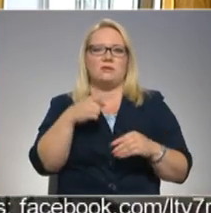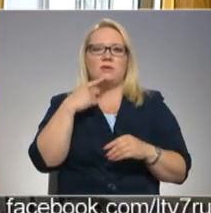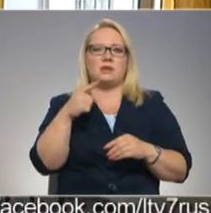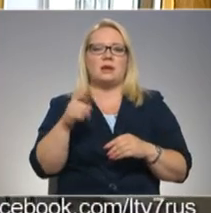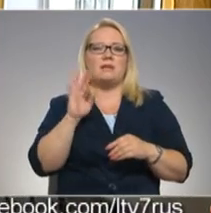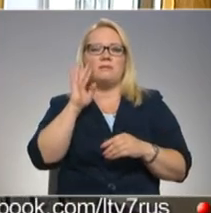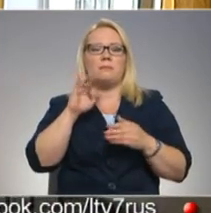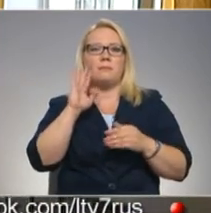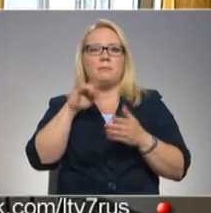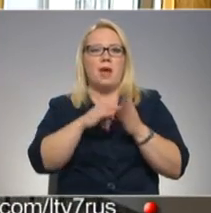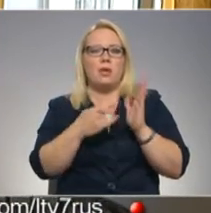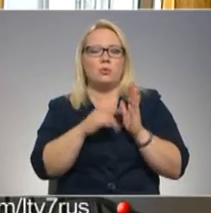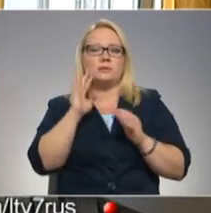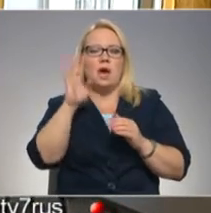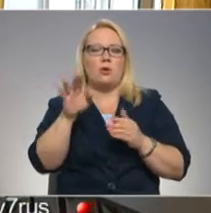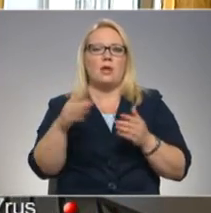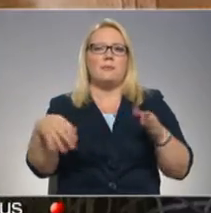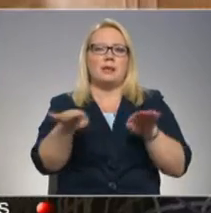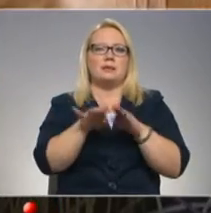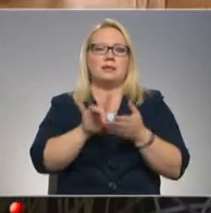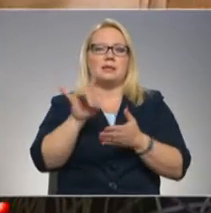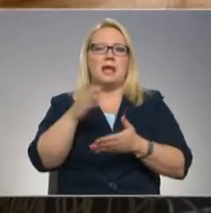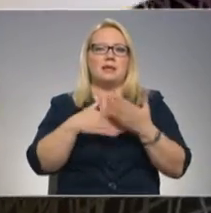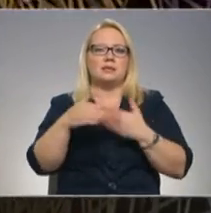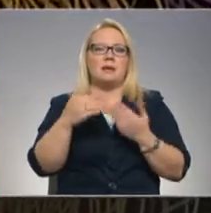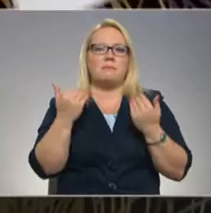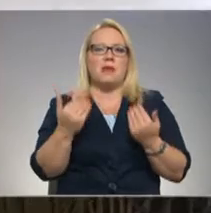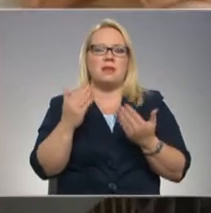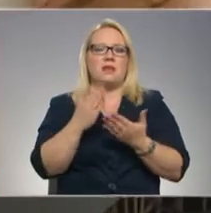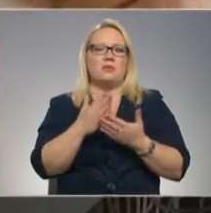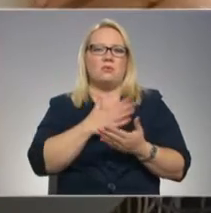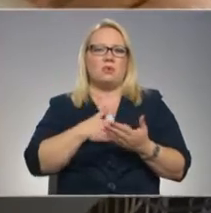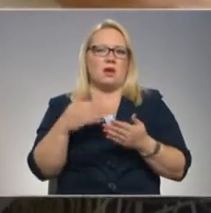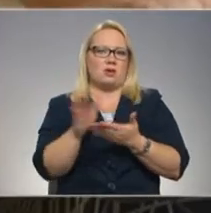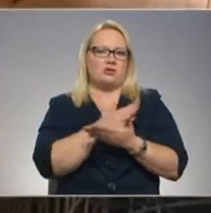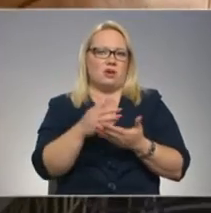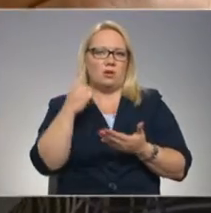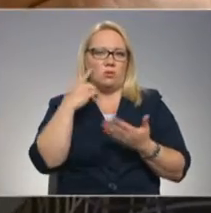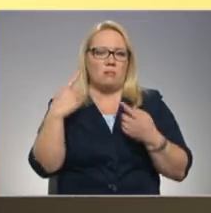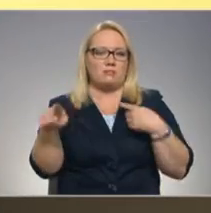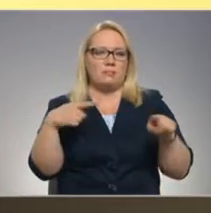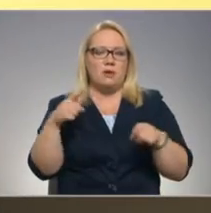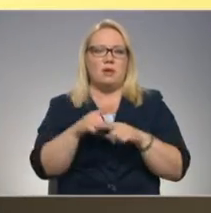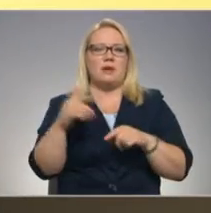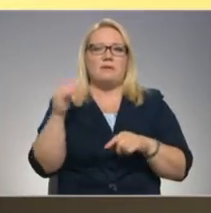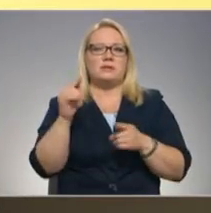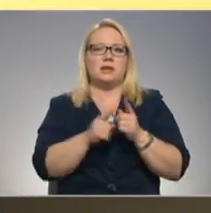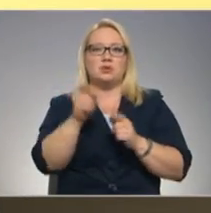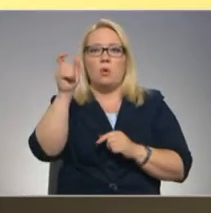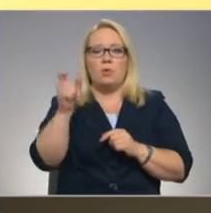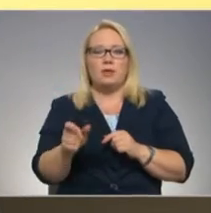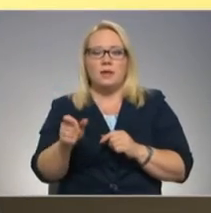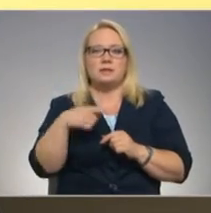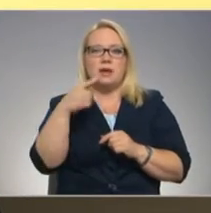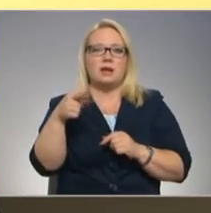ar plantu šo eksāmenu pielīdzināt centralizētēm eksāmenam pagaidām tiesot ļoti atšķirīgi. Valmieris pārgaujas ģimnāzijas fizikas skolotājs prieš, ka